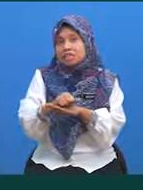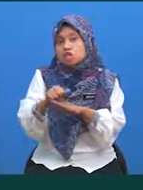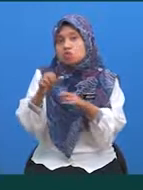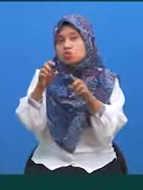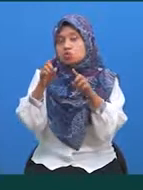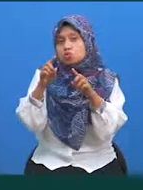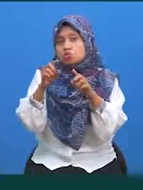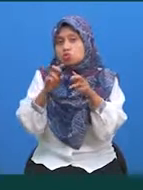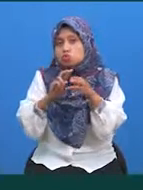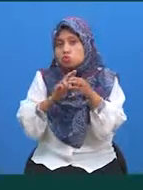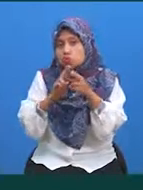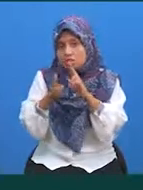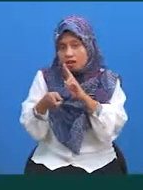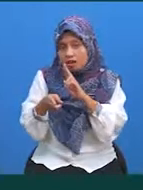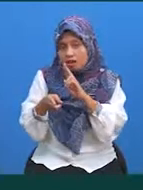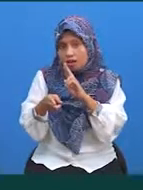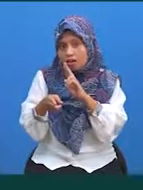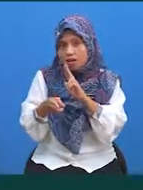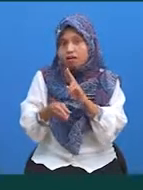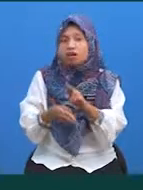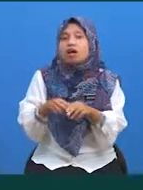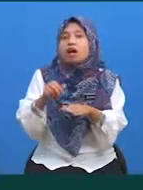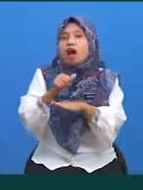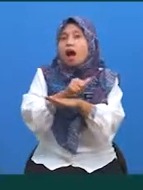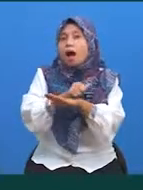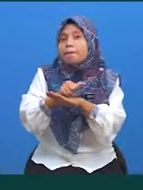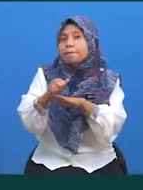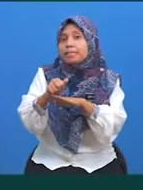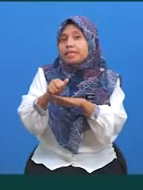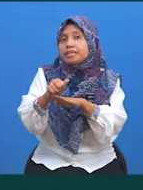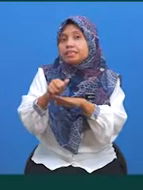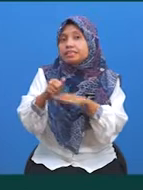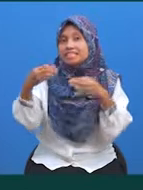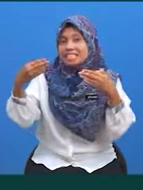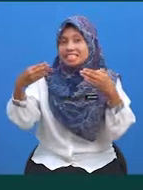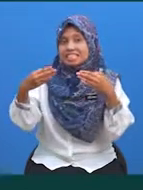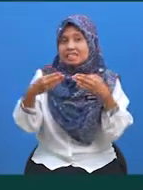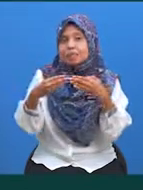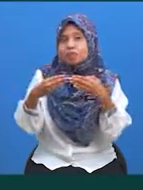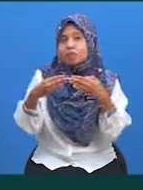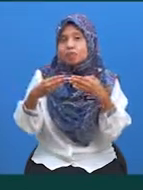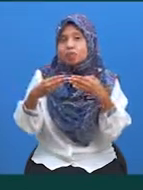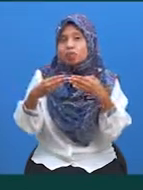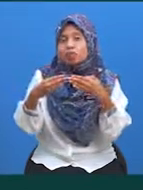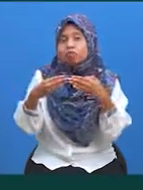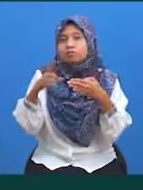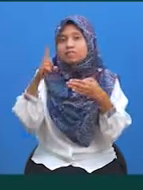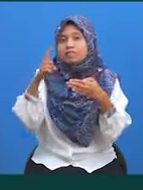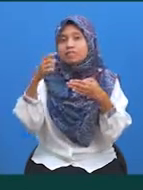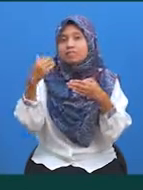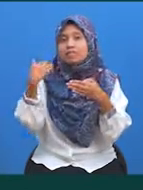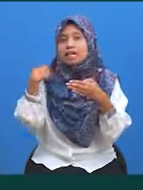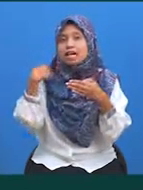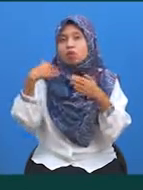Ketiga, cikgu namakannya aplikasi sambung Dengan syarat limit A